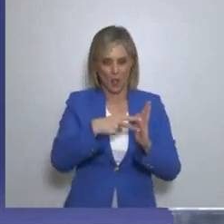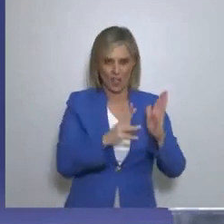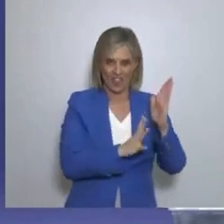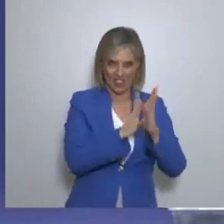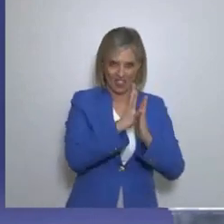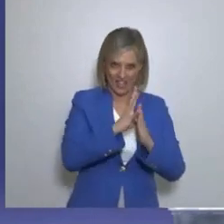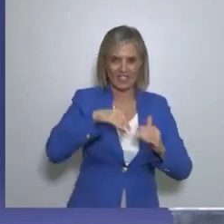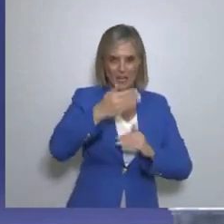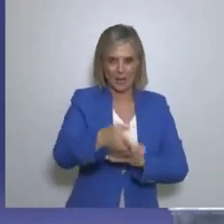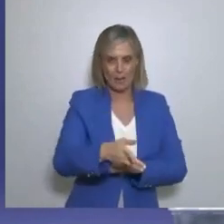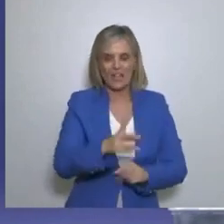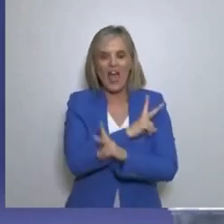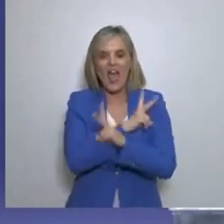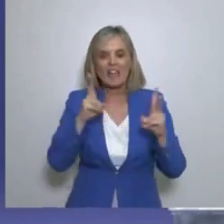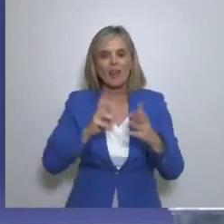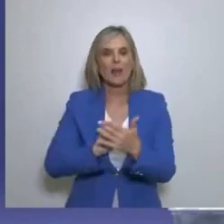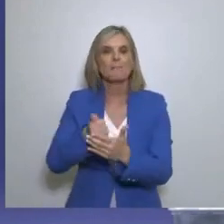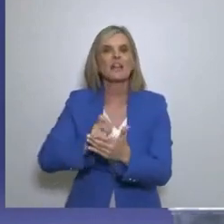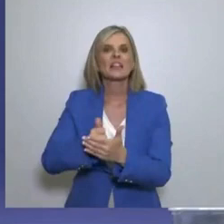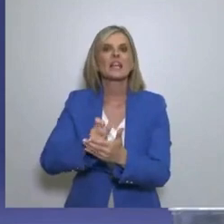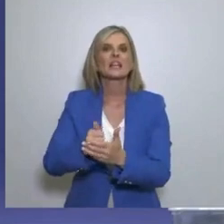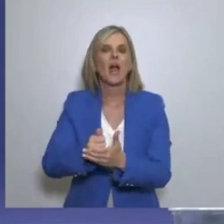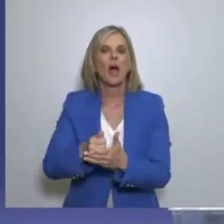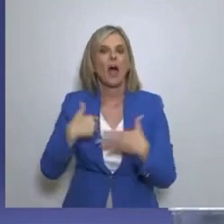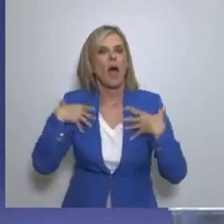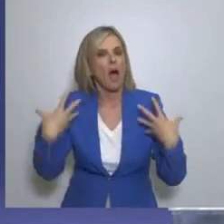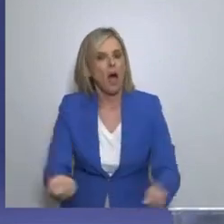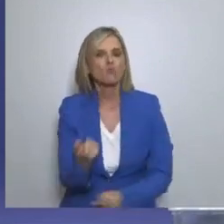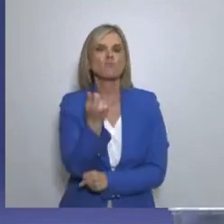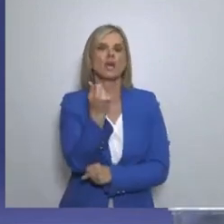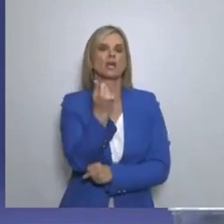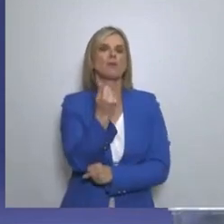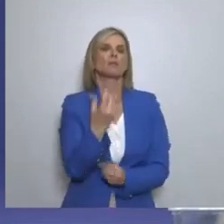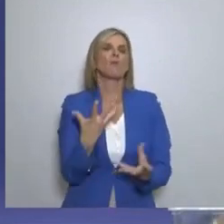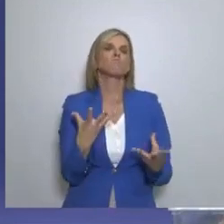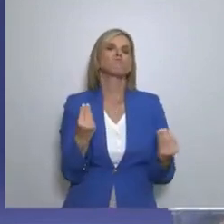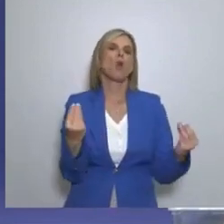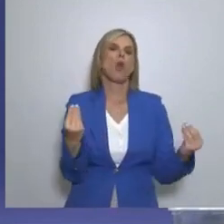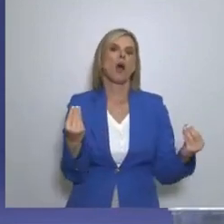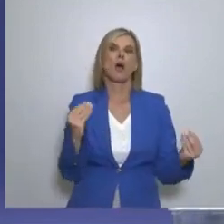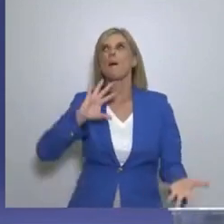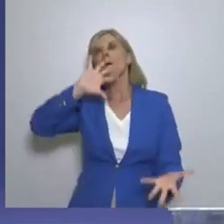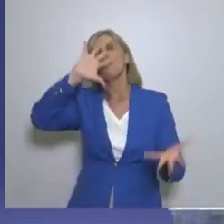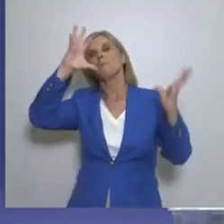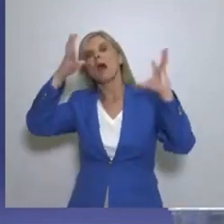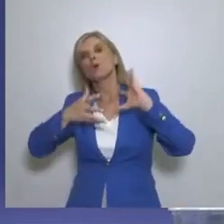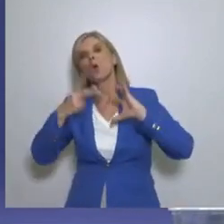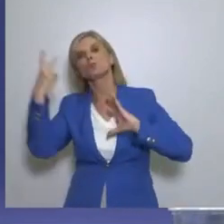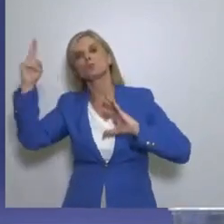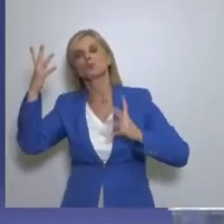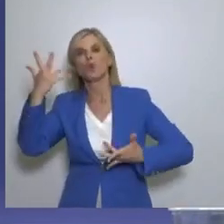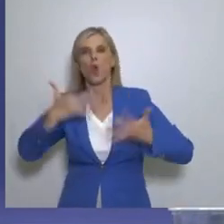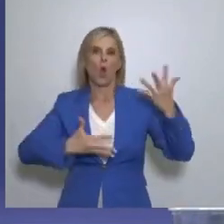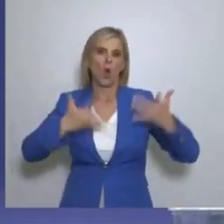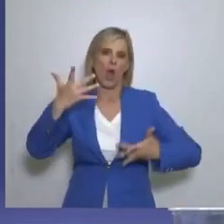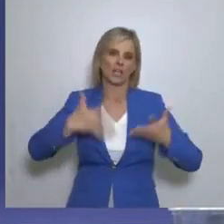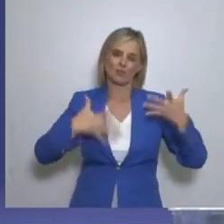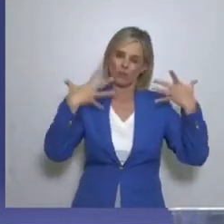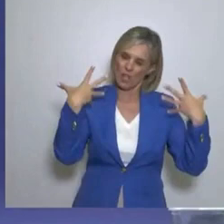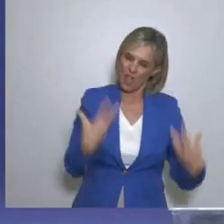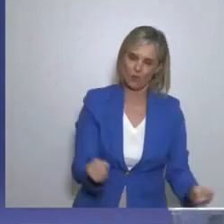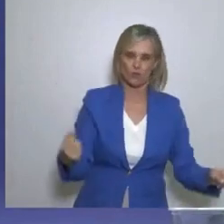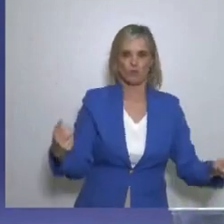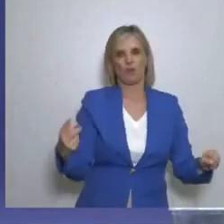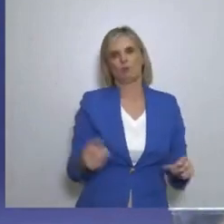Ωστόσο υπάρχουν πάρα πολλά χρήματα Όπως έχουμε ξαναπεί Σε παγκόσμιους λογαριασμούς Και όχι μόνο μιας συμφωνίας Είναι και άλλης